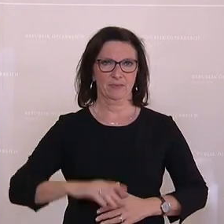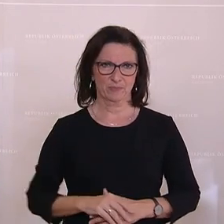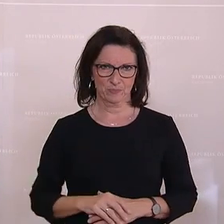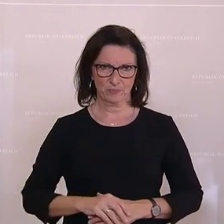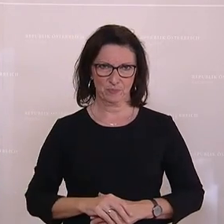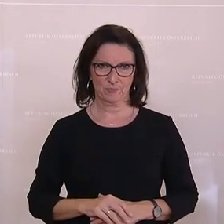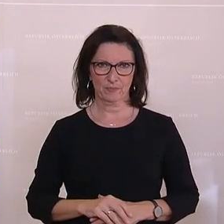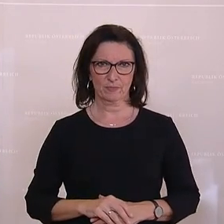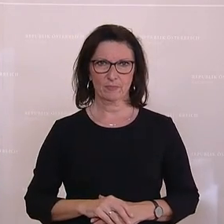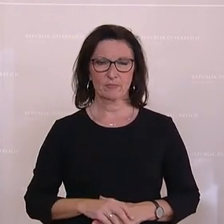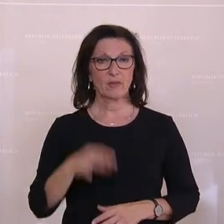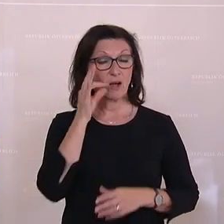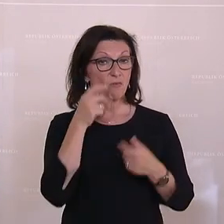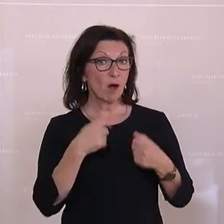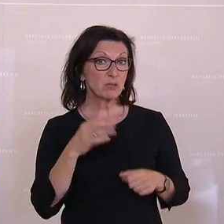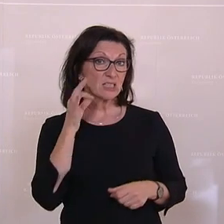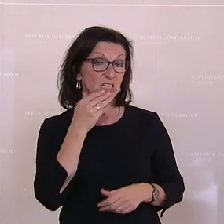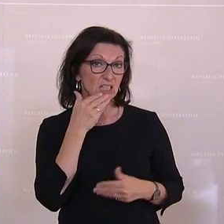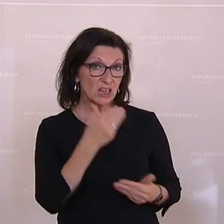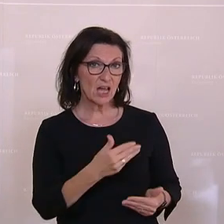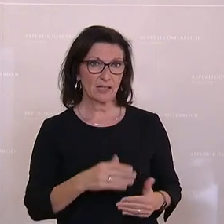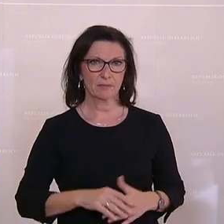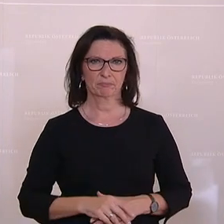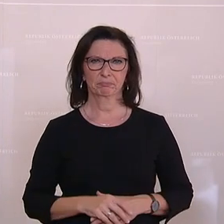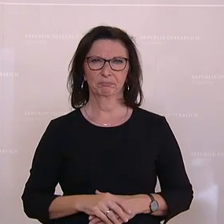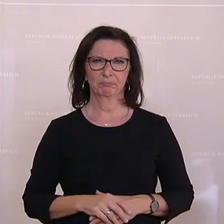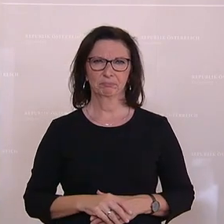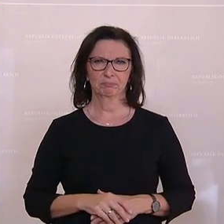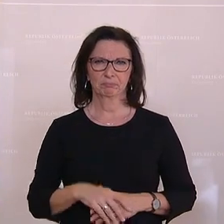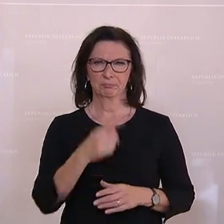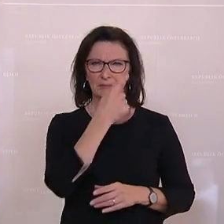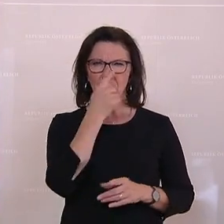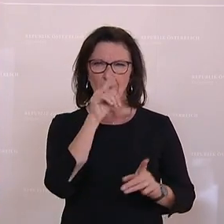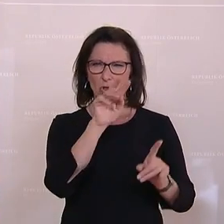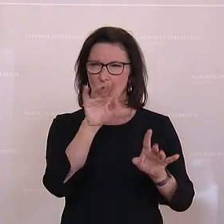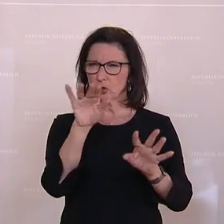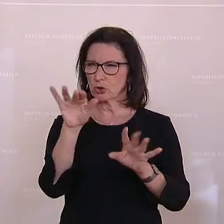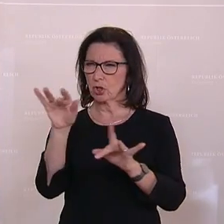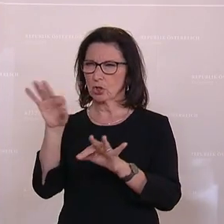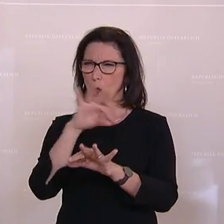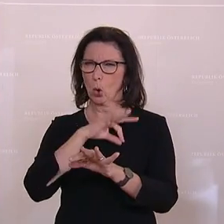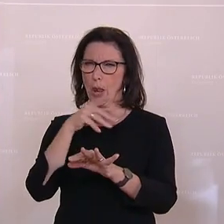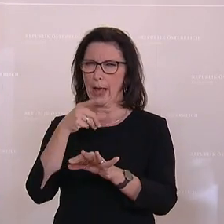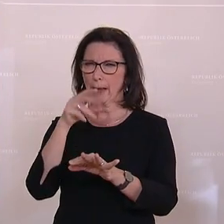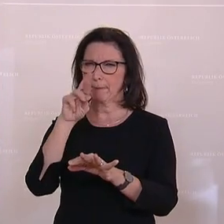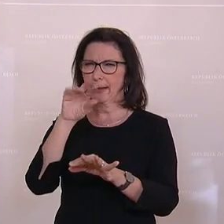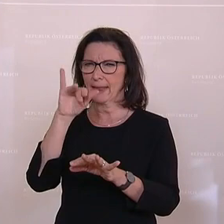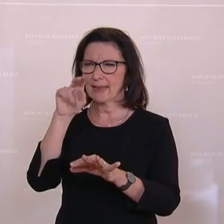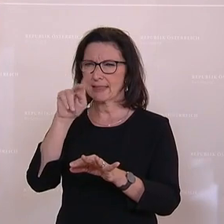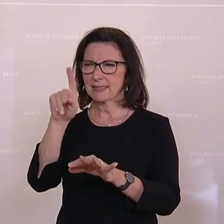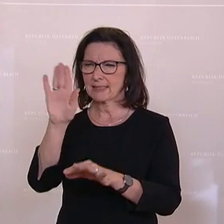SPÖ. Beratungsstellen seien häufig projektfinanziert. Sie würden sich da in einer unsicheren Situation befinden, ob für die Beratungs und